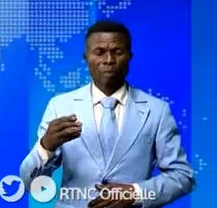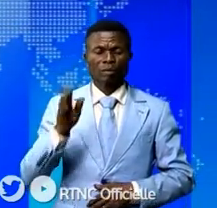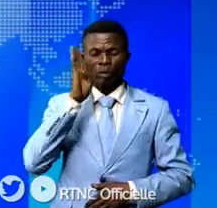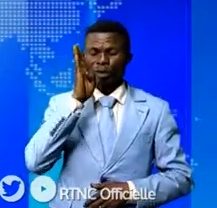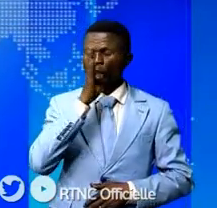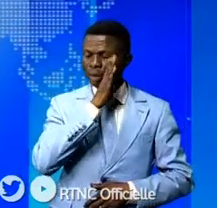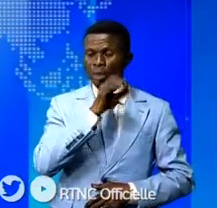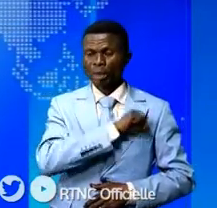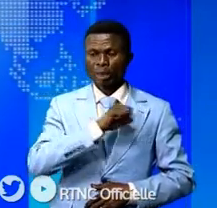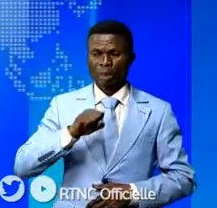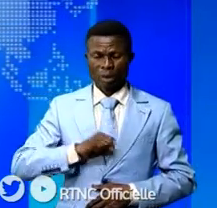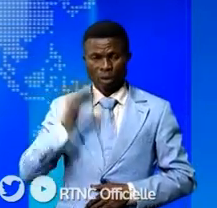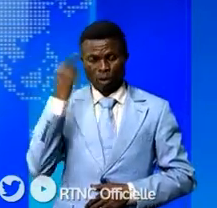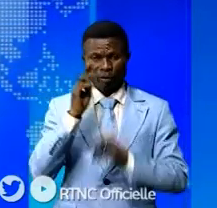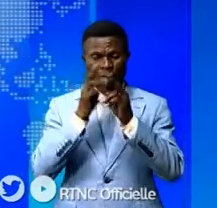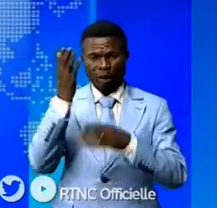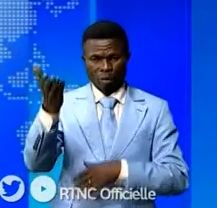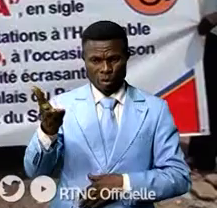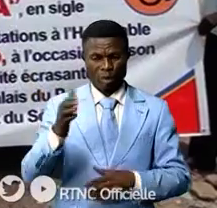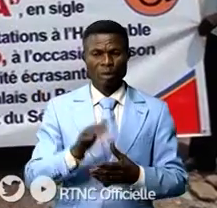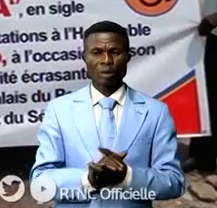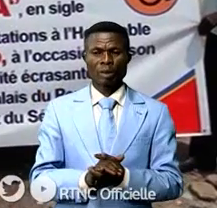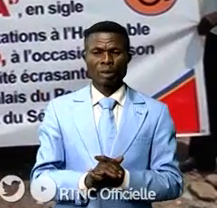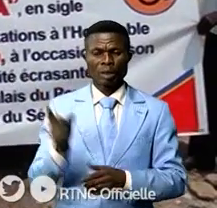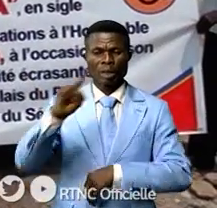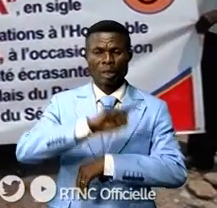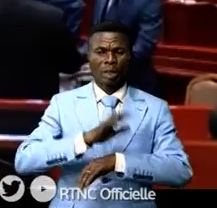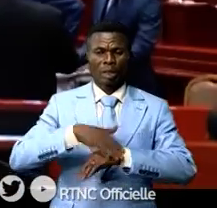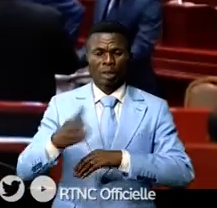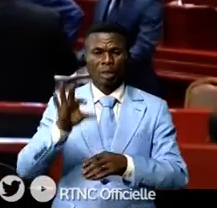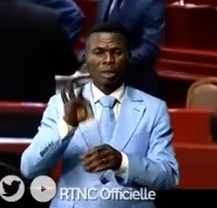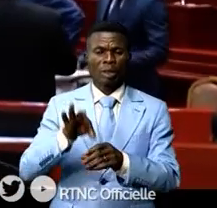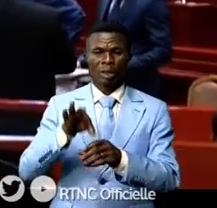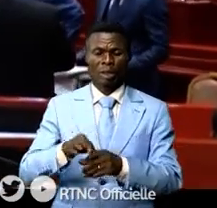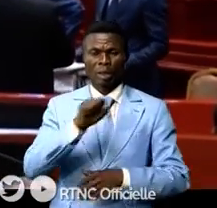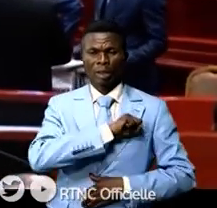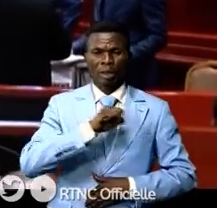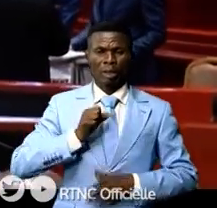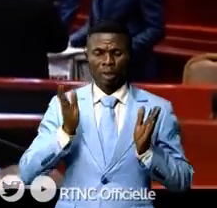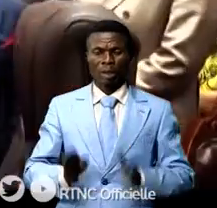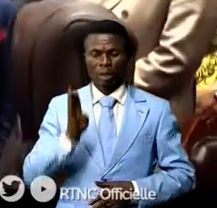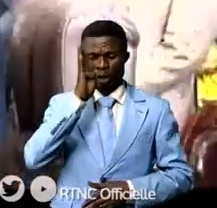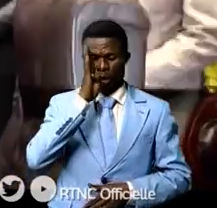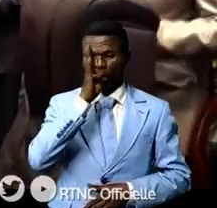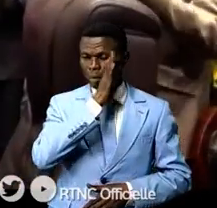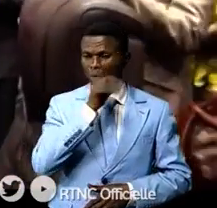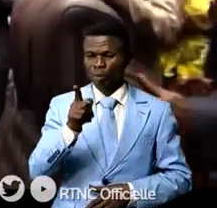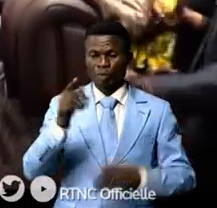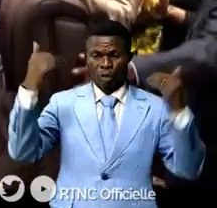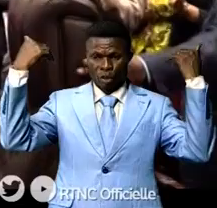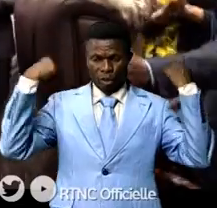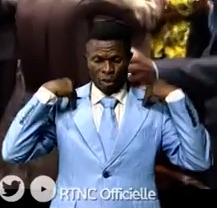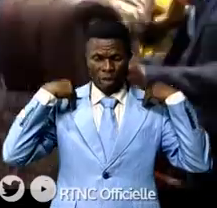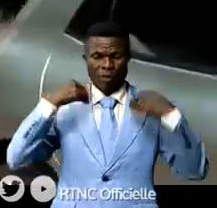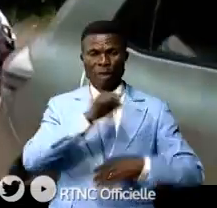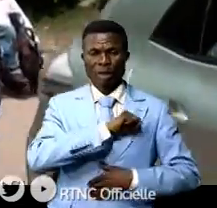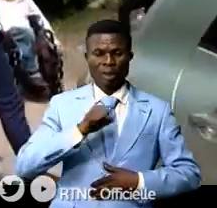Bahati Serge Mata pour le reportage. Un jour après l'élection du sédataire Modeste Bahati à la tête de la Chambre